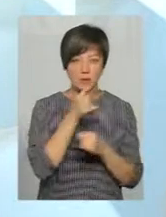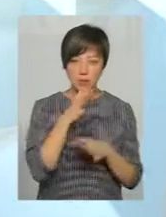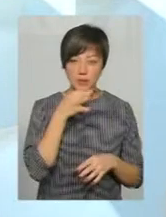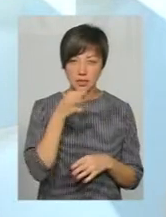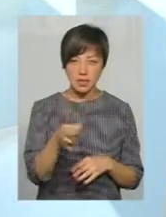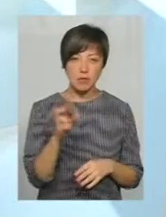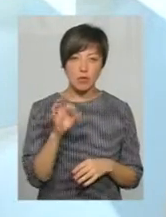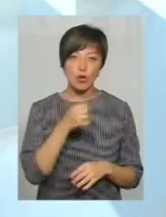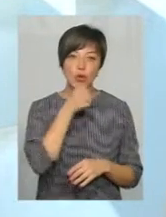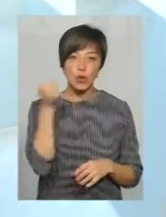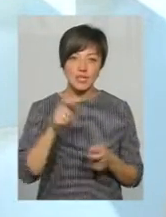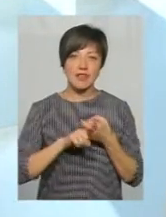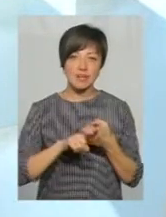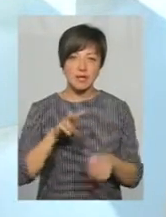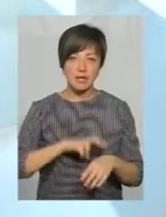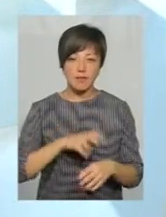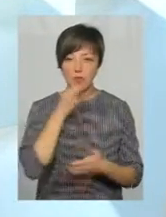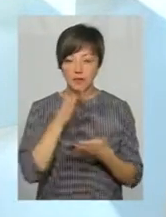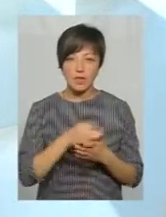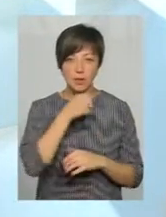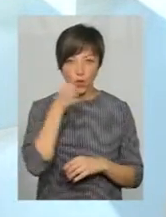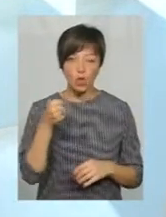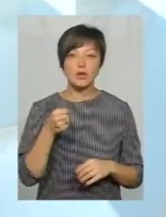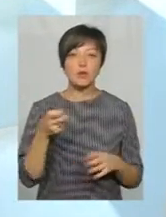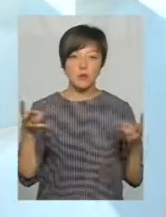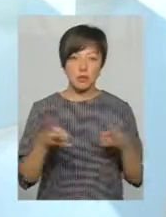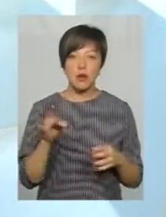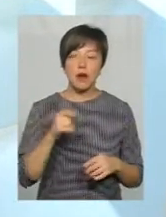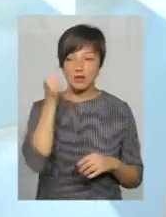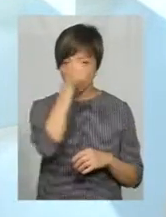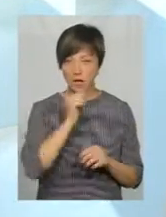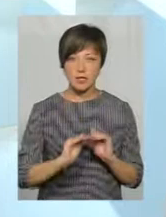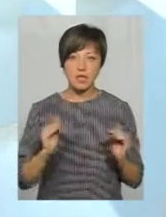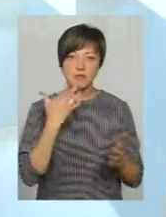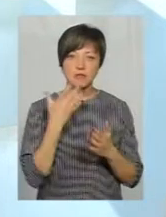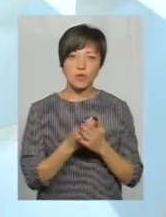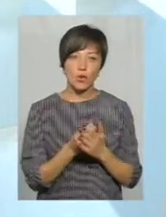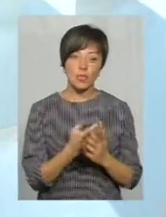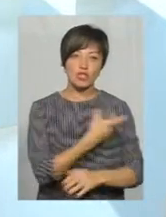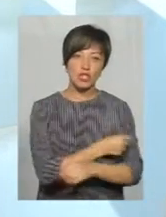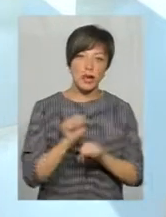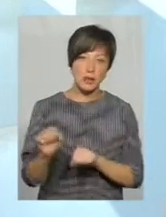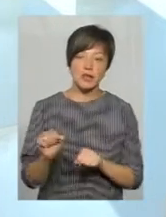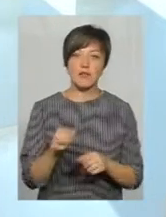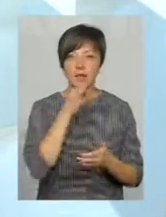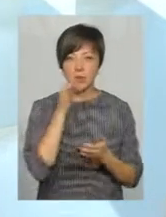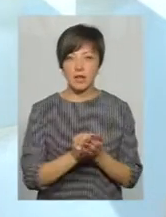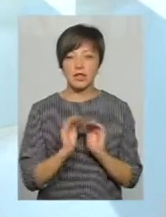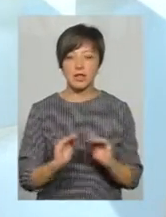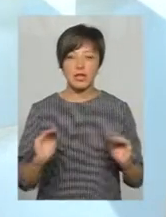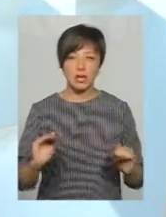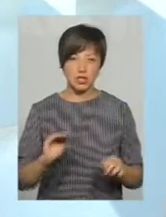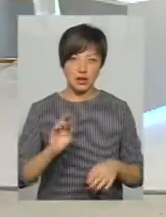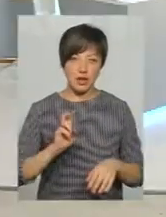сказати, тому що ми дорослі інфекціоністи, ми відповідаємо за дорослих. Дорослим потрібно раз в рік, а в дітей там свої календарі щеплення, і за них відповідає дитячий